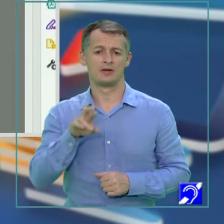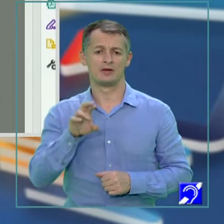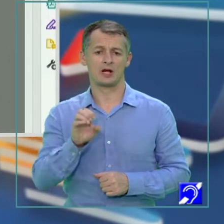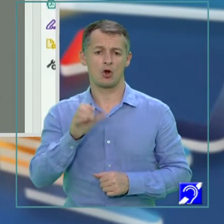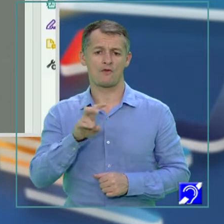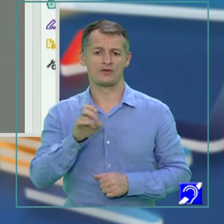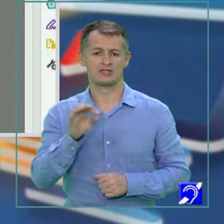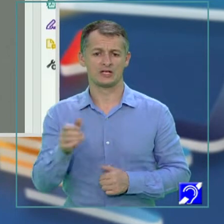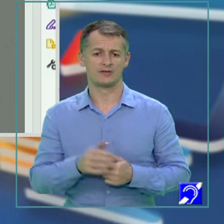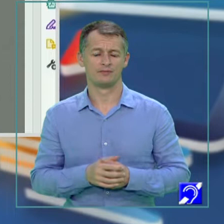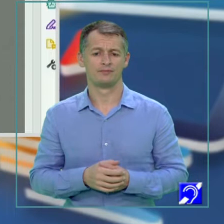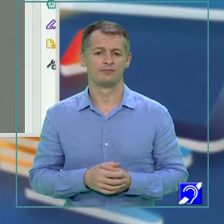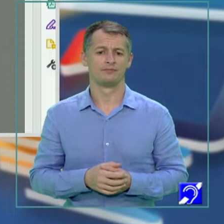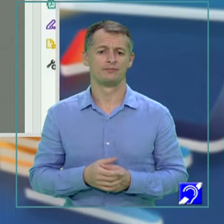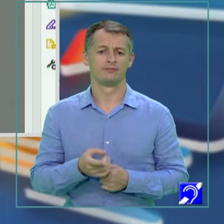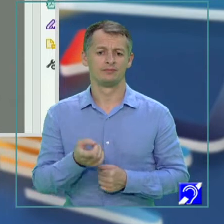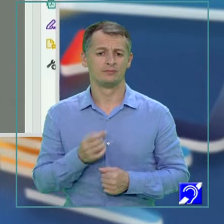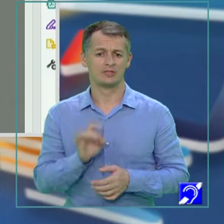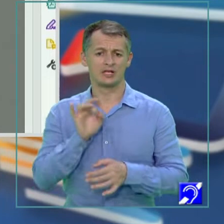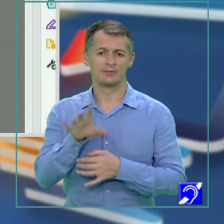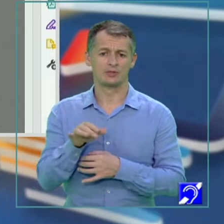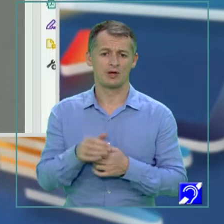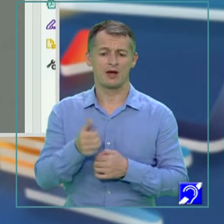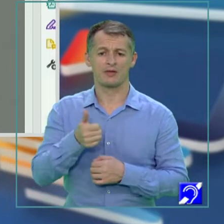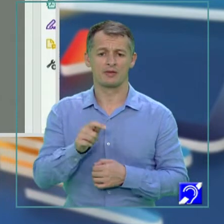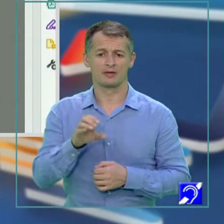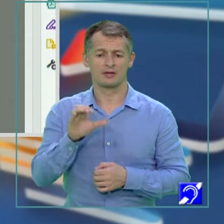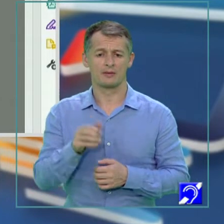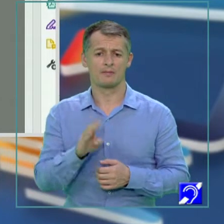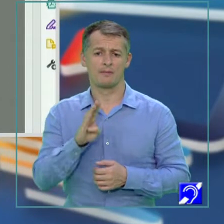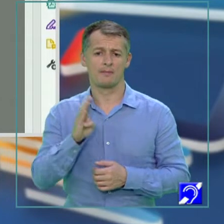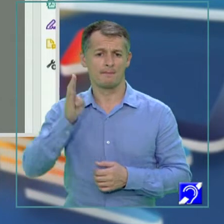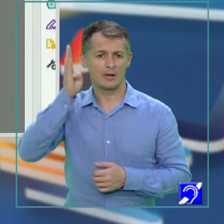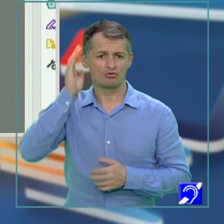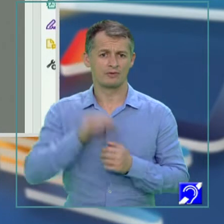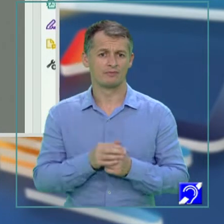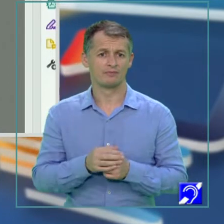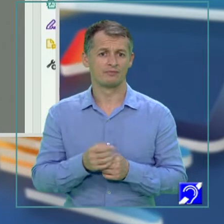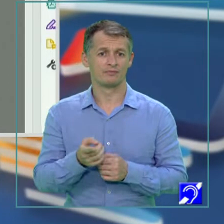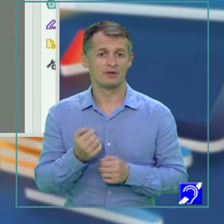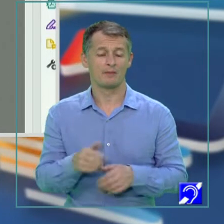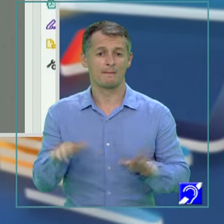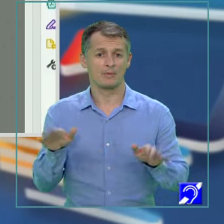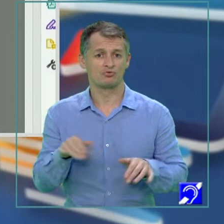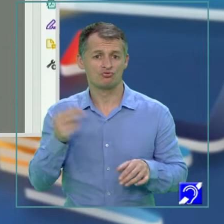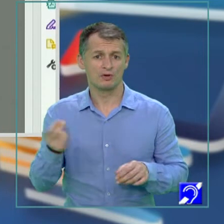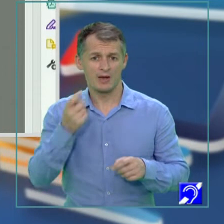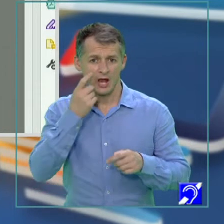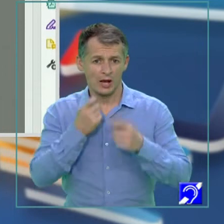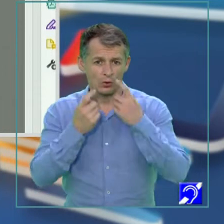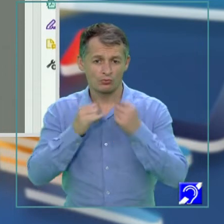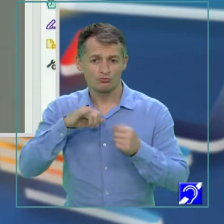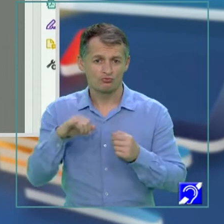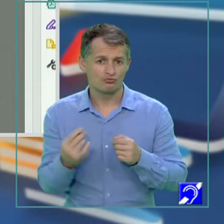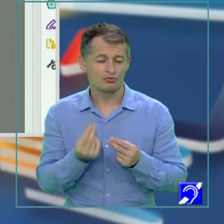din lucrarea Expedițiunea Antarctică-Belgiană. Dar pasările cele mai curioase și mai